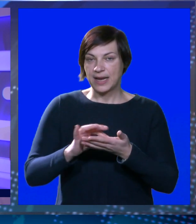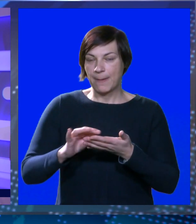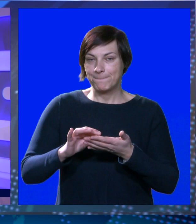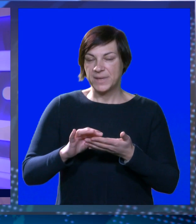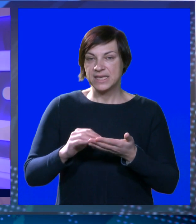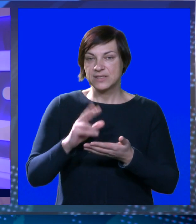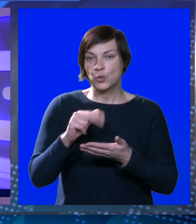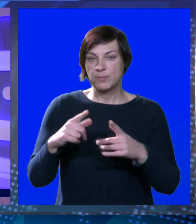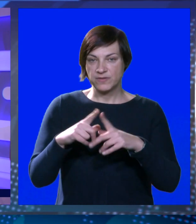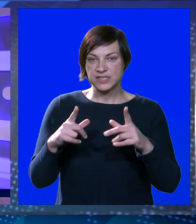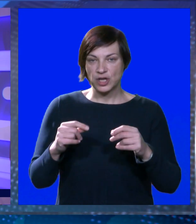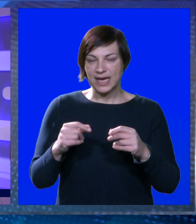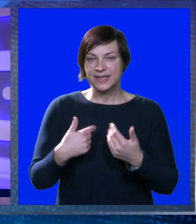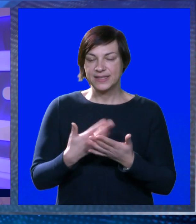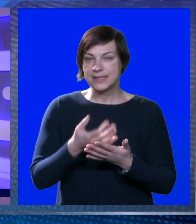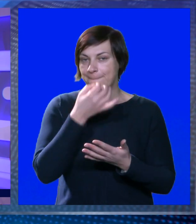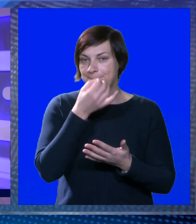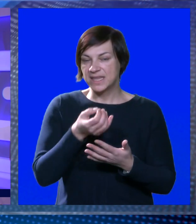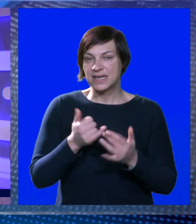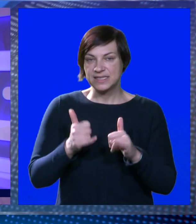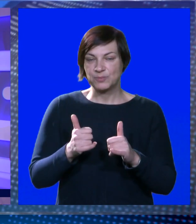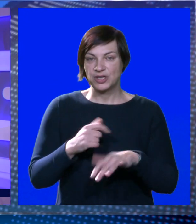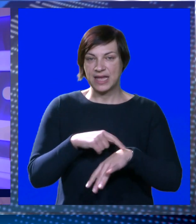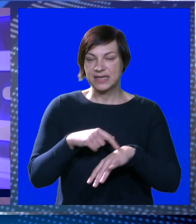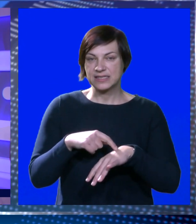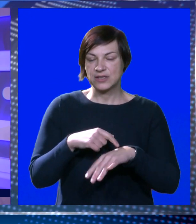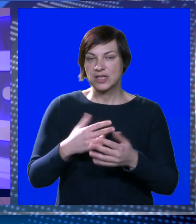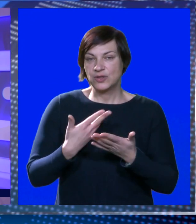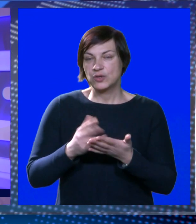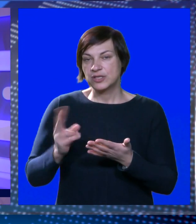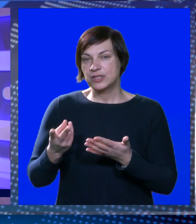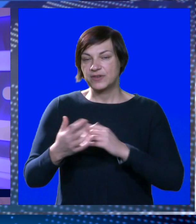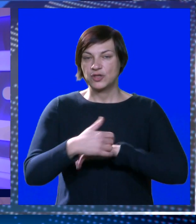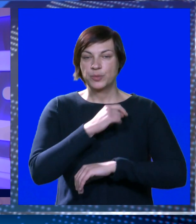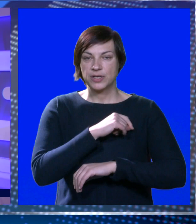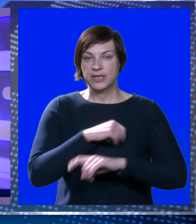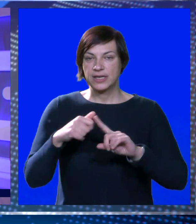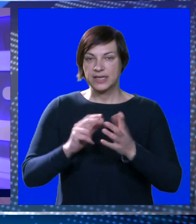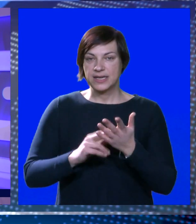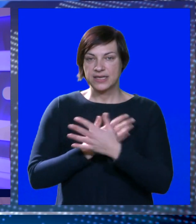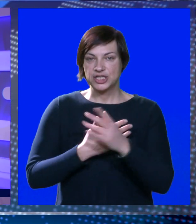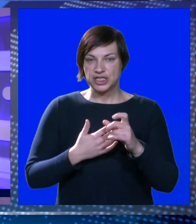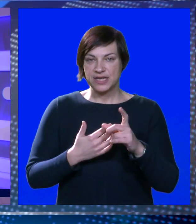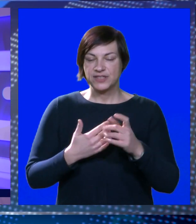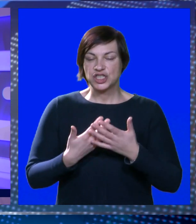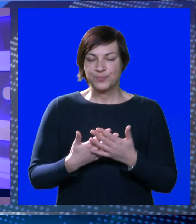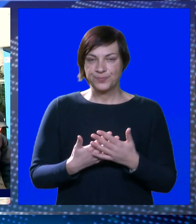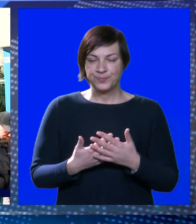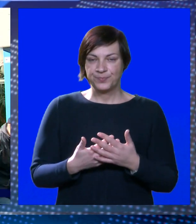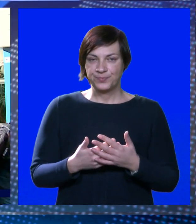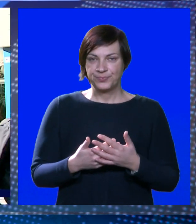u svojoj podebljanoj imominjskoj kartici. Propitali smo ga danas u satu, a on se svrnuo na Dubrovačku odžitnicu Viktoriju Knežević.